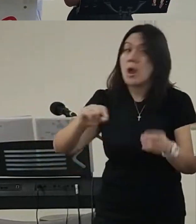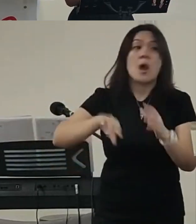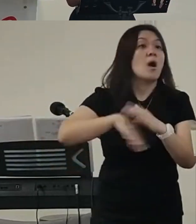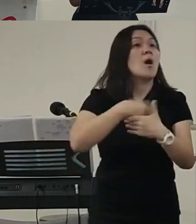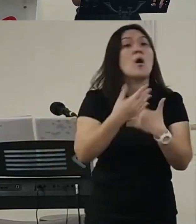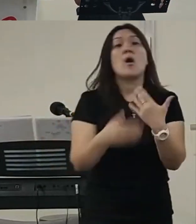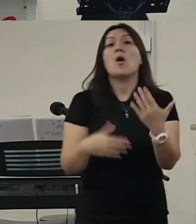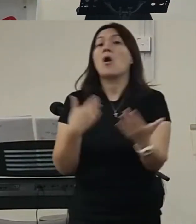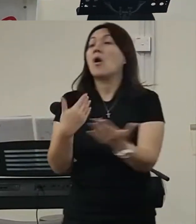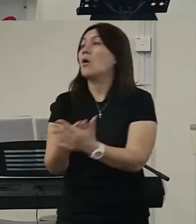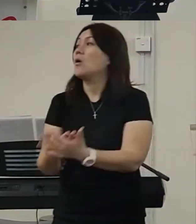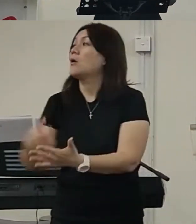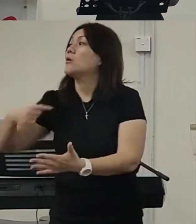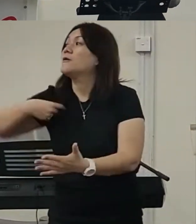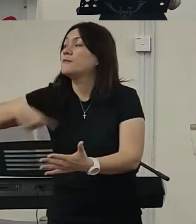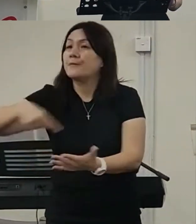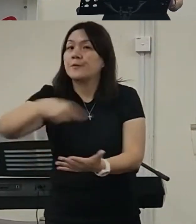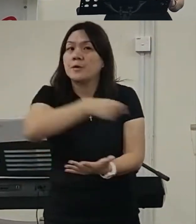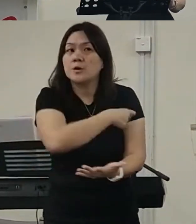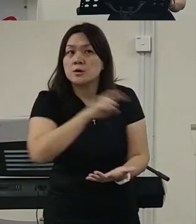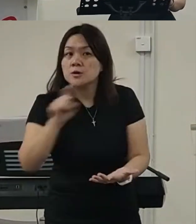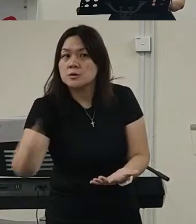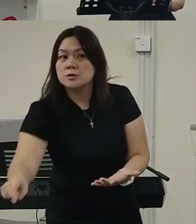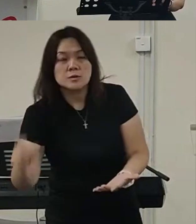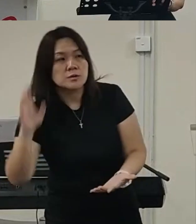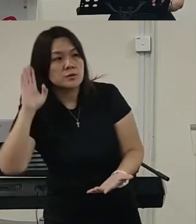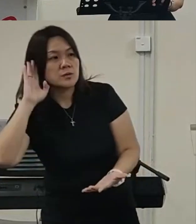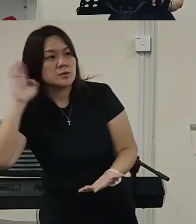那么这就是祂要带给教会的这个信心